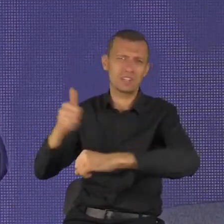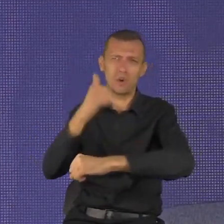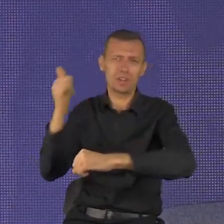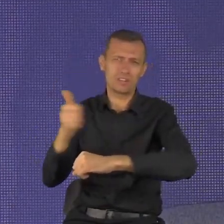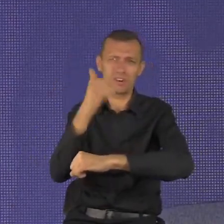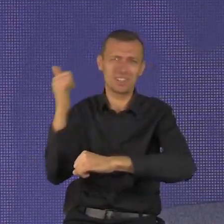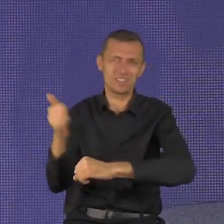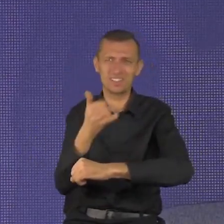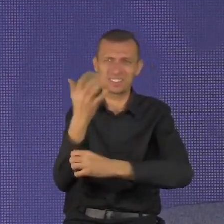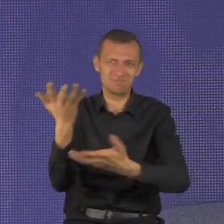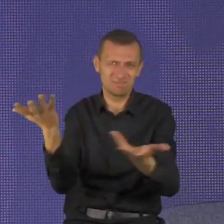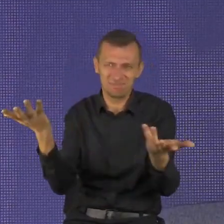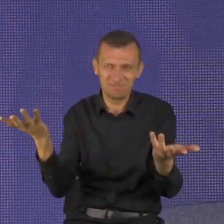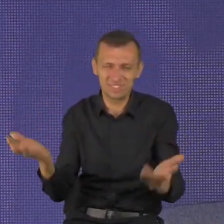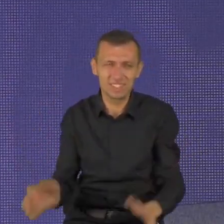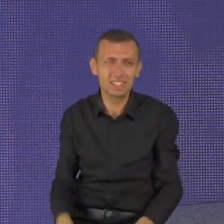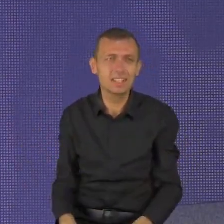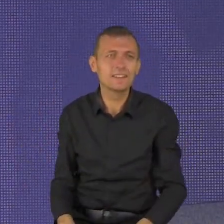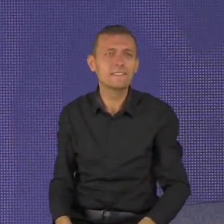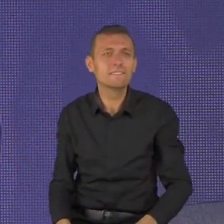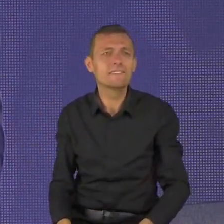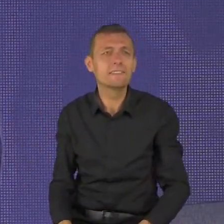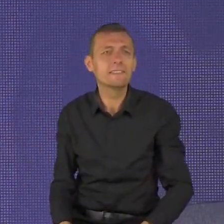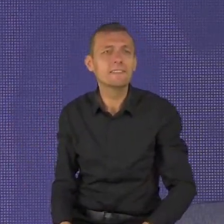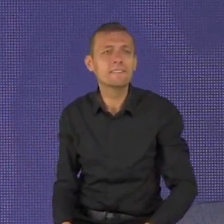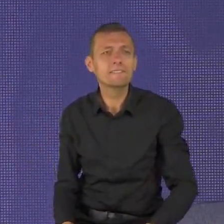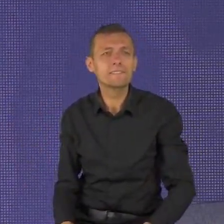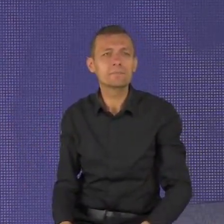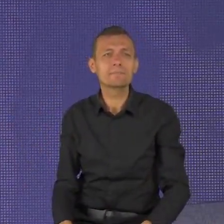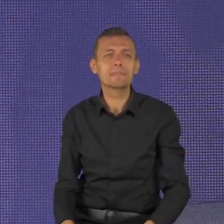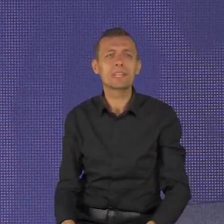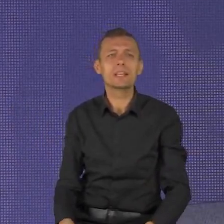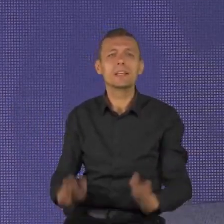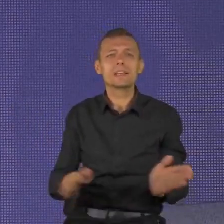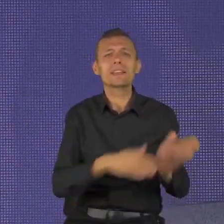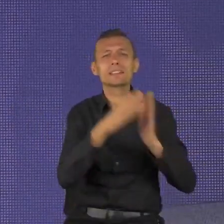Istnieje mit, który mówi, że robiąc więcej jesteś bardziej ważny.